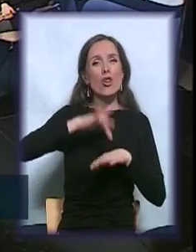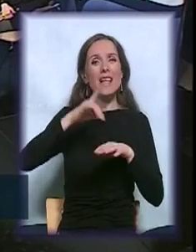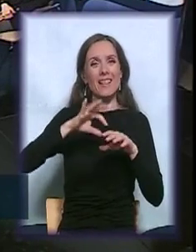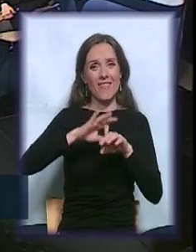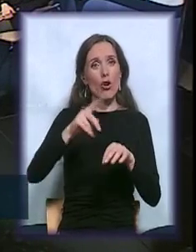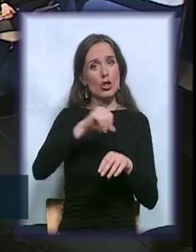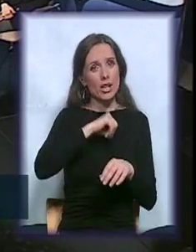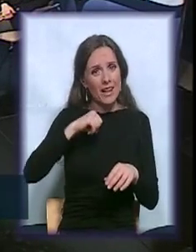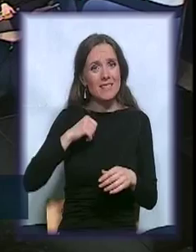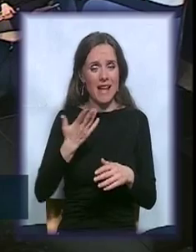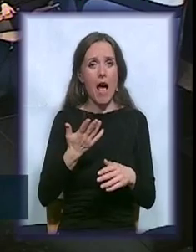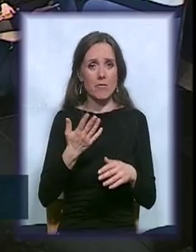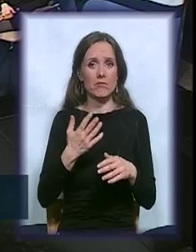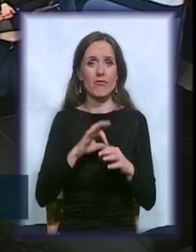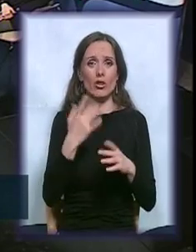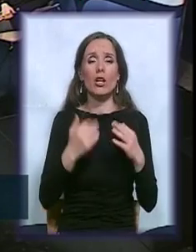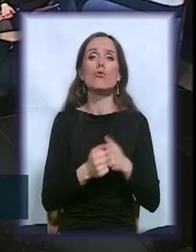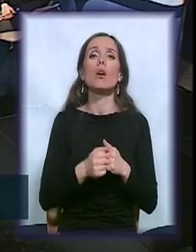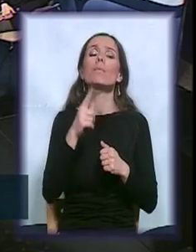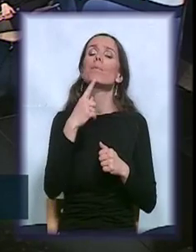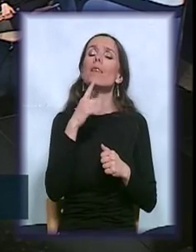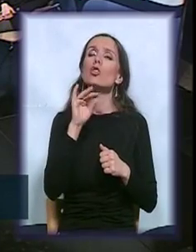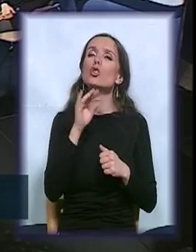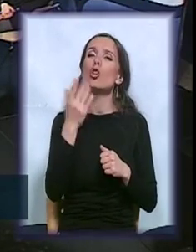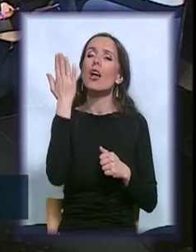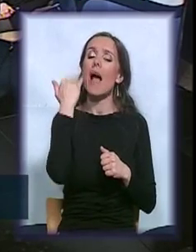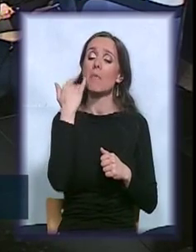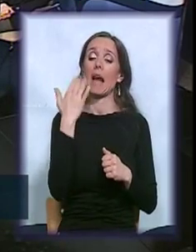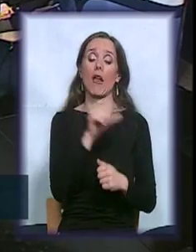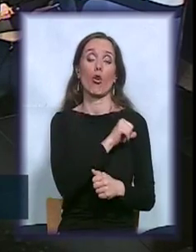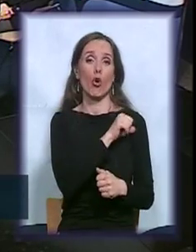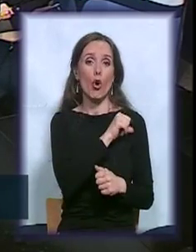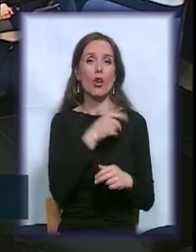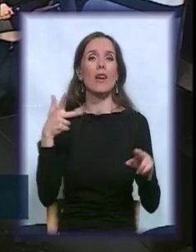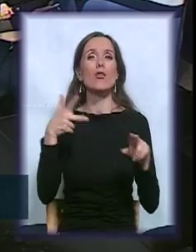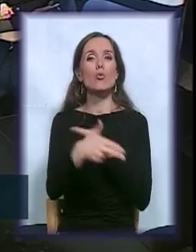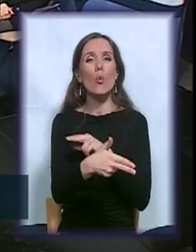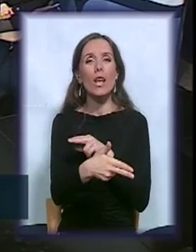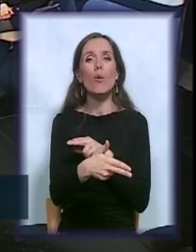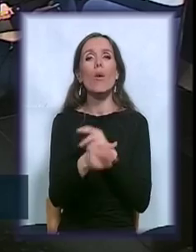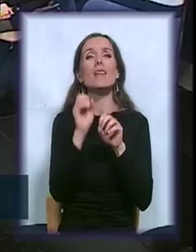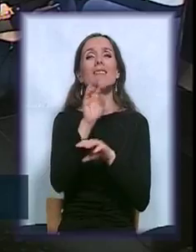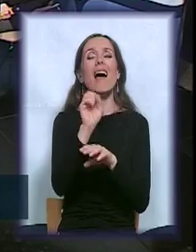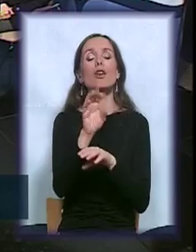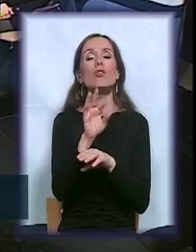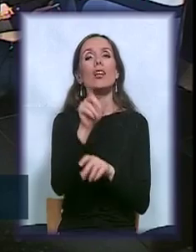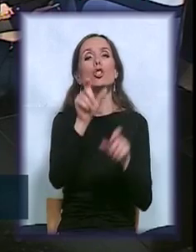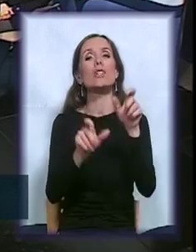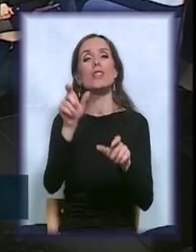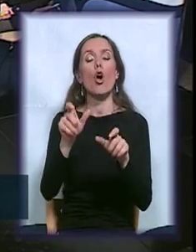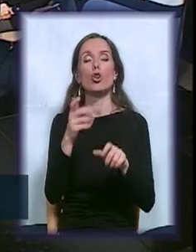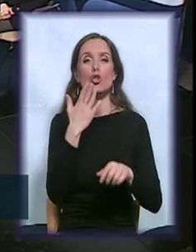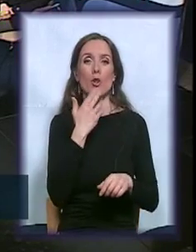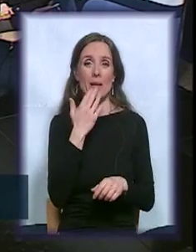Dragane, u Srbiji su pre par godinu kinuli savjetovališta za osobe sa diabetisom, verujem da